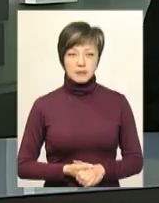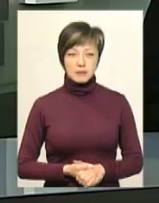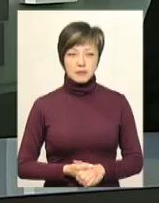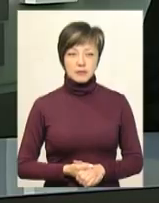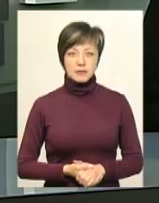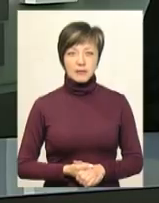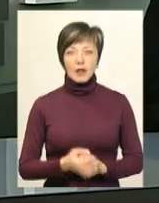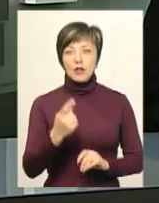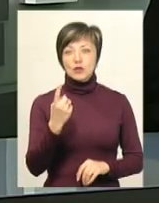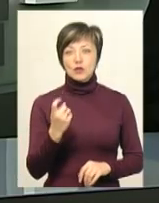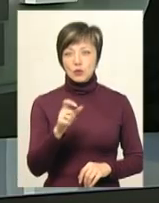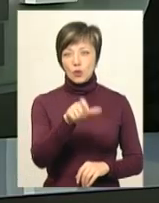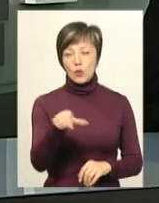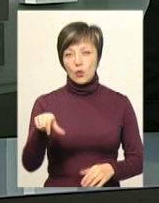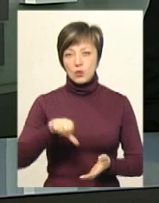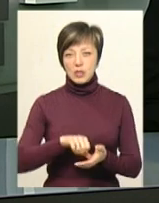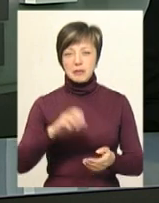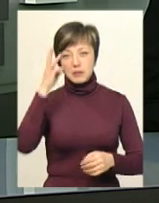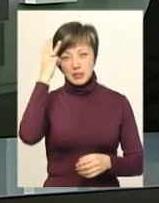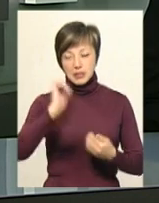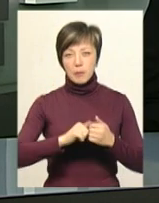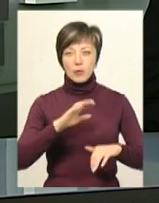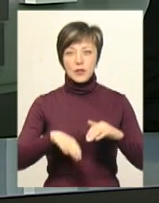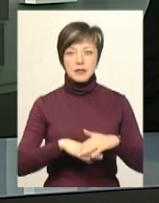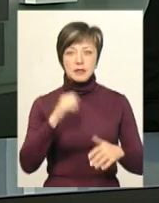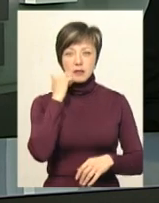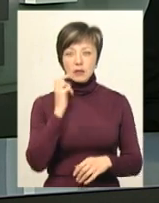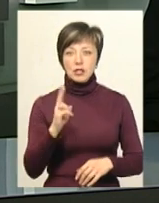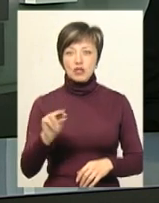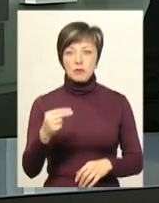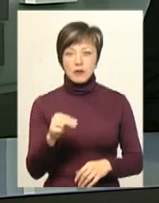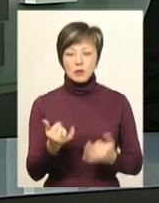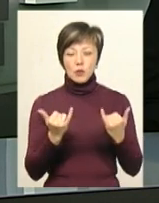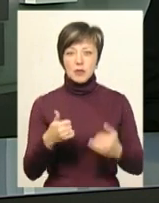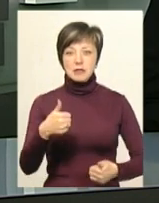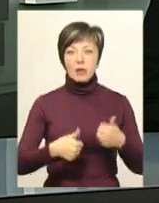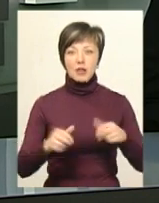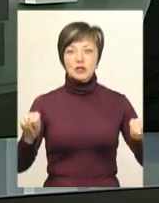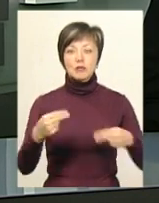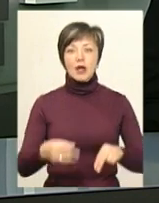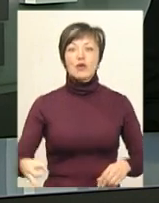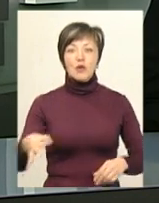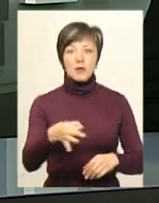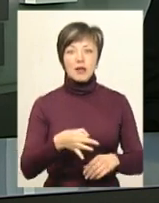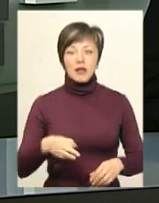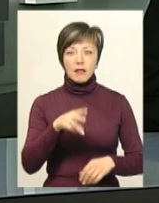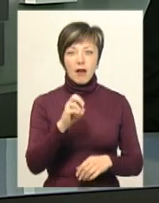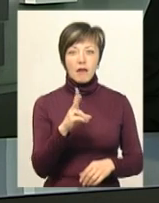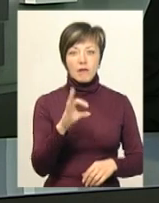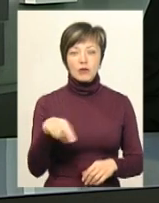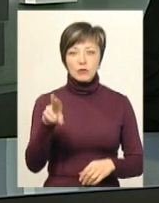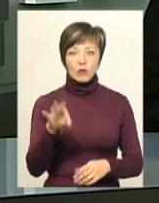Сто учасників Схмельницького, Кам'янця-Подільського, Старокостянтинова та Чемерівців сьогодні змагалися на чемпіонаті області Схифондо ВТ.